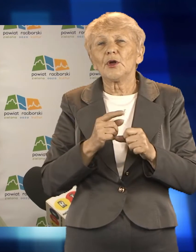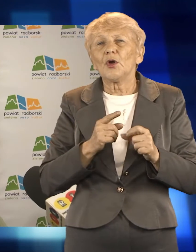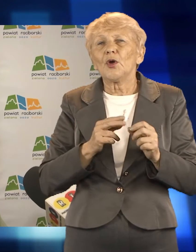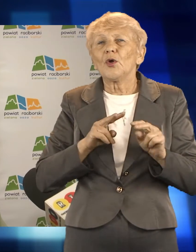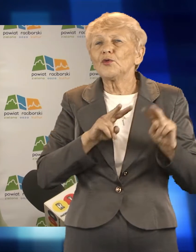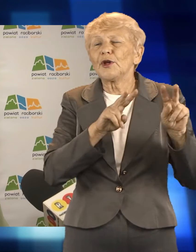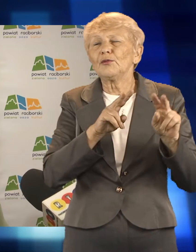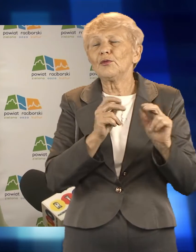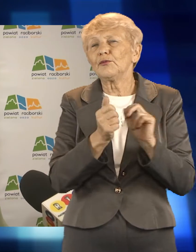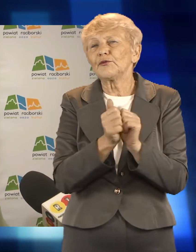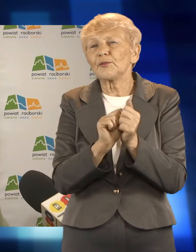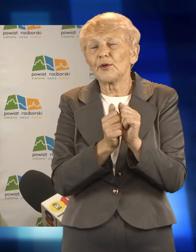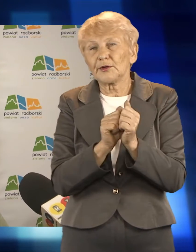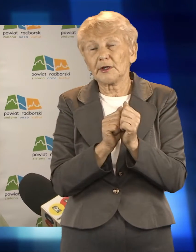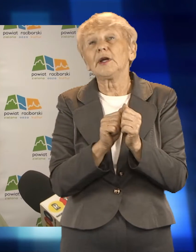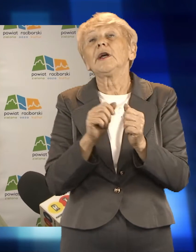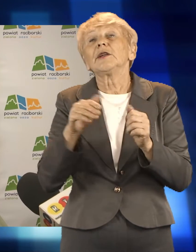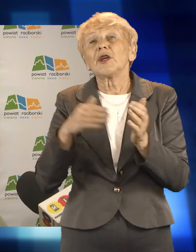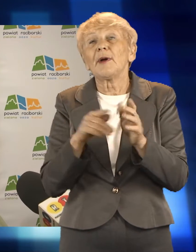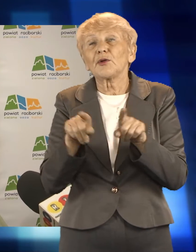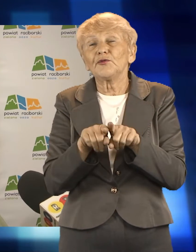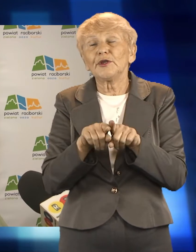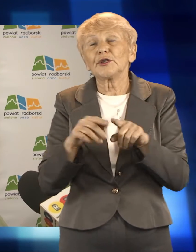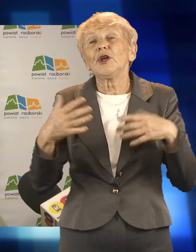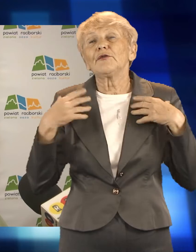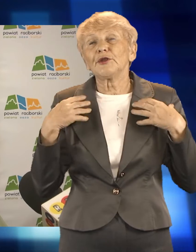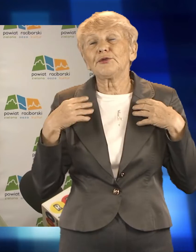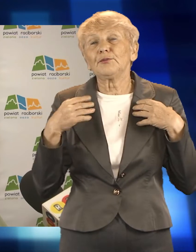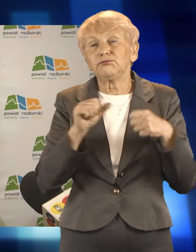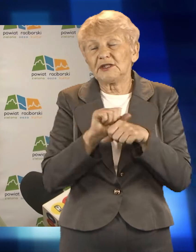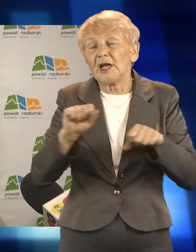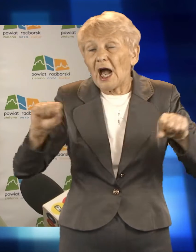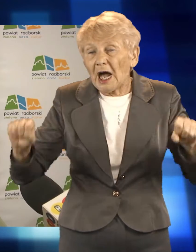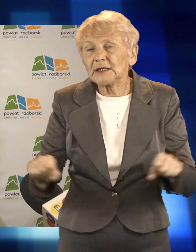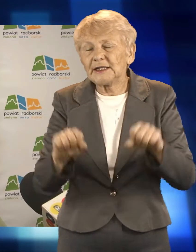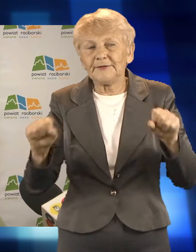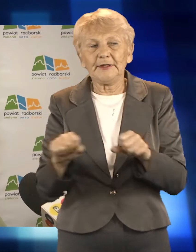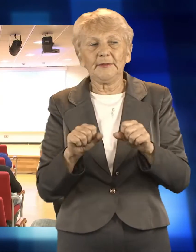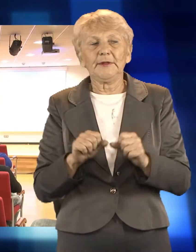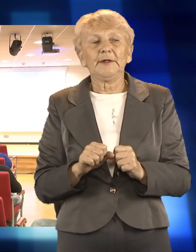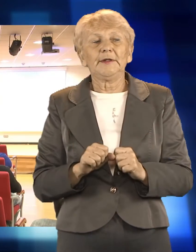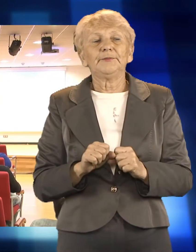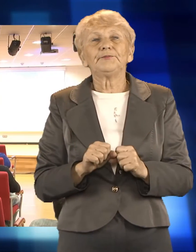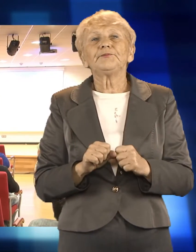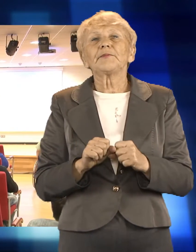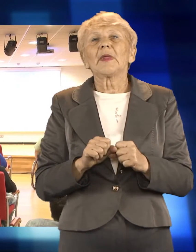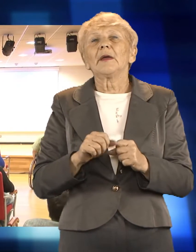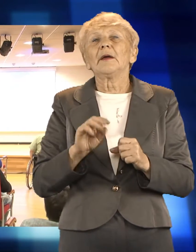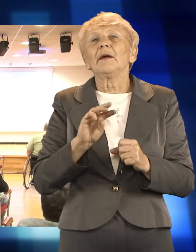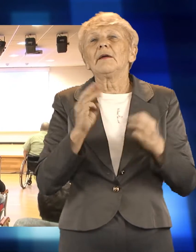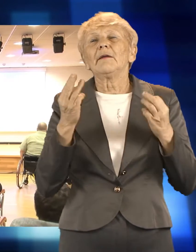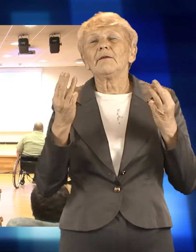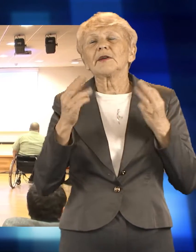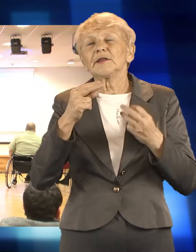można być po prostu aktywnym w życiu. I głównie o tą aktywność nam chodzi. Ważnym tematem w życiu